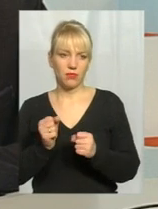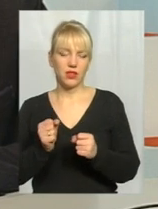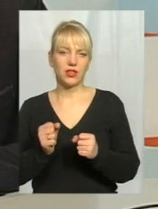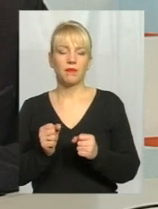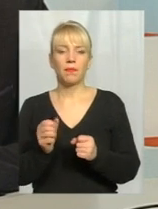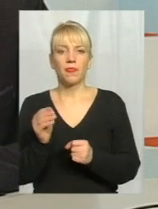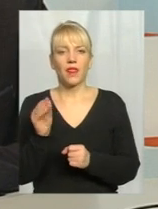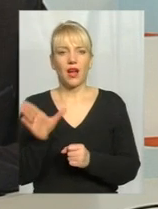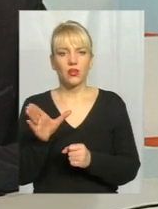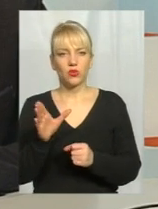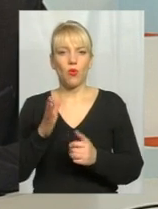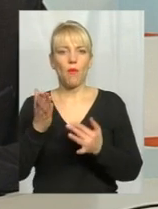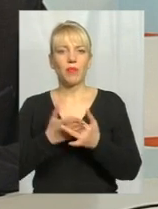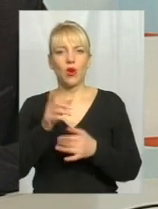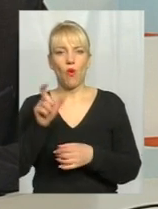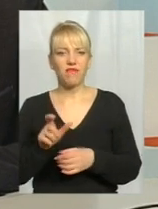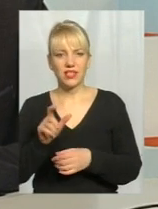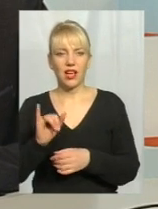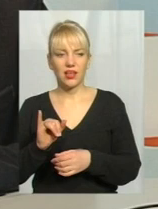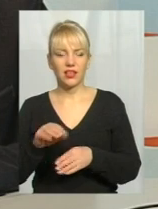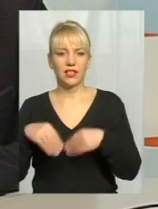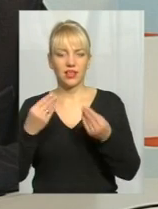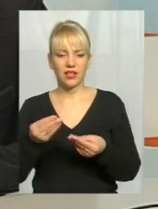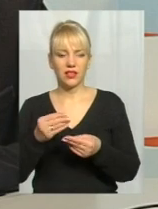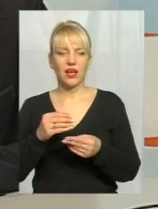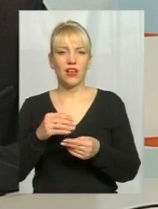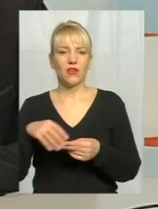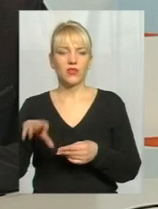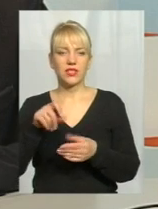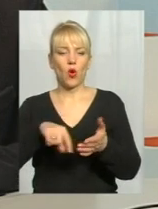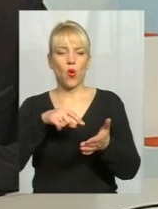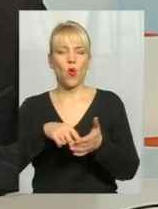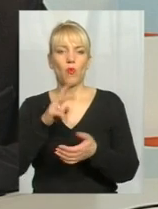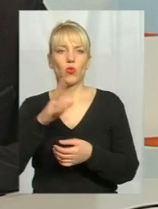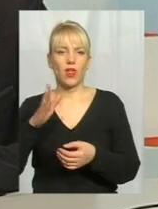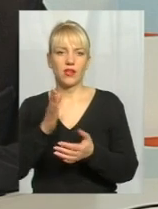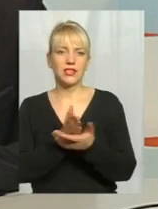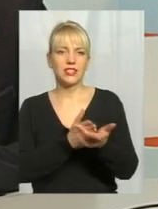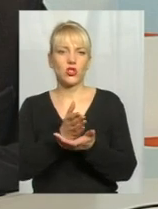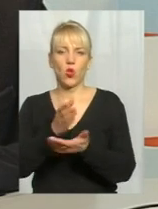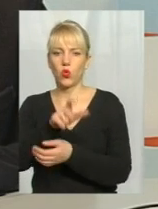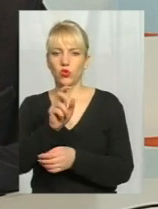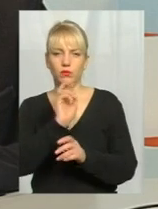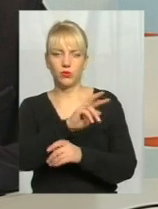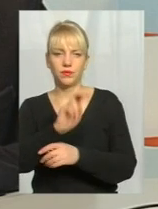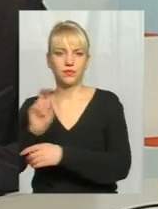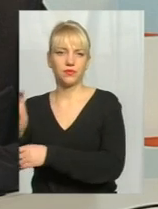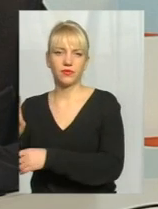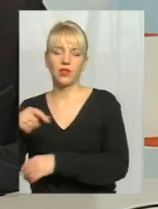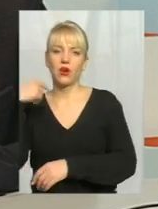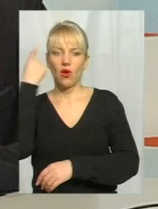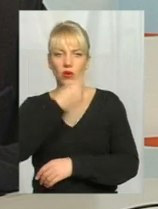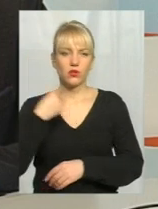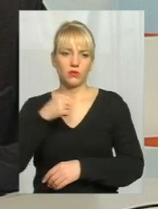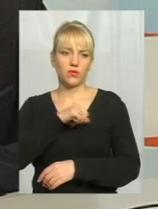пільговика і надати її комунальним службам. А по цих комунальних службах людина має ходити в кожну особисто? Так,